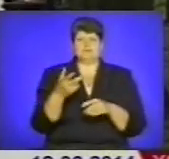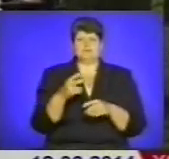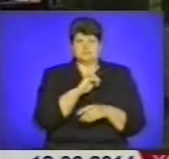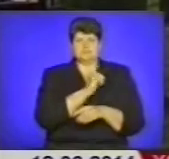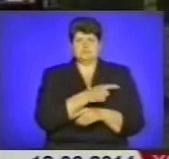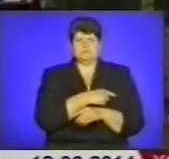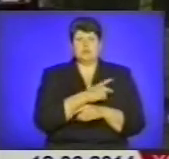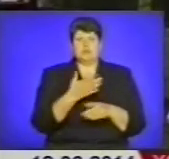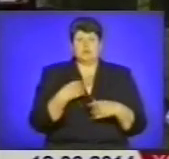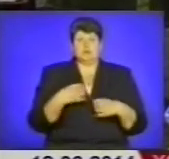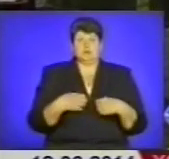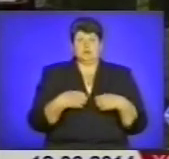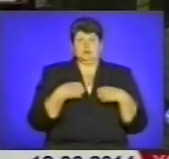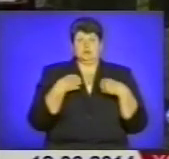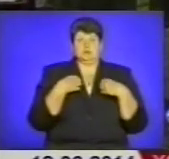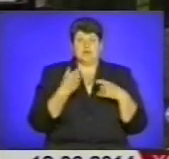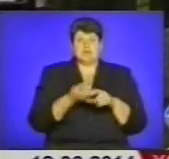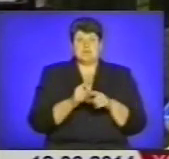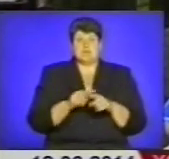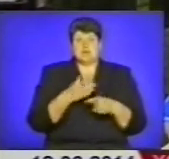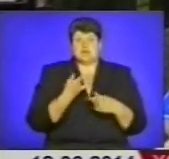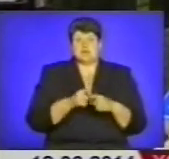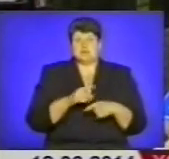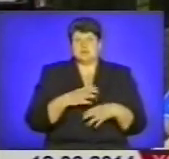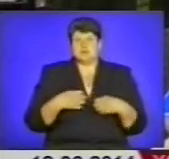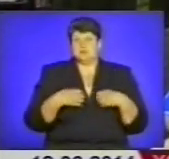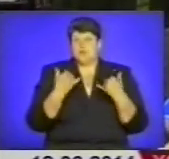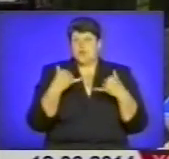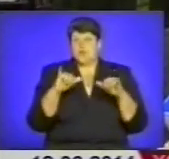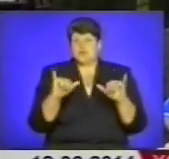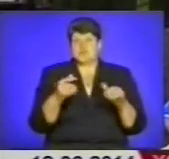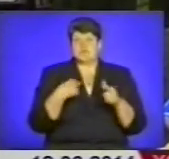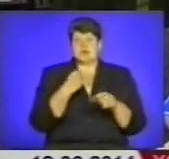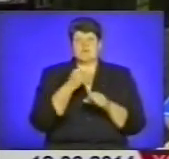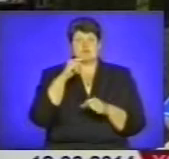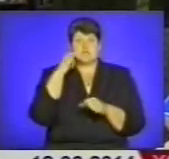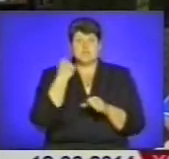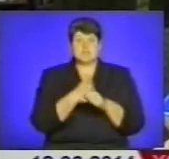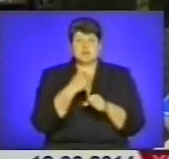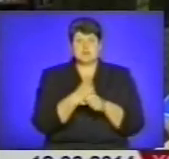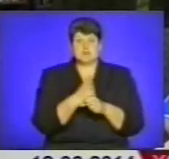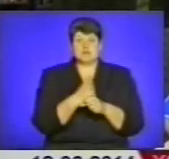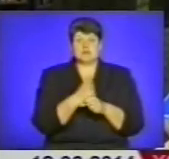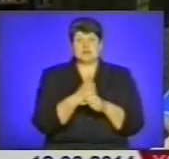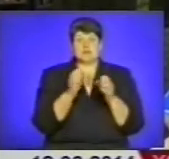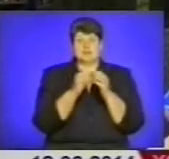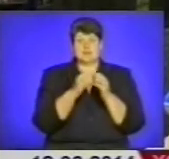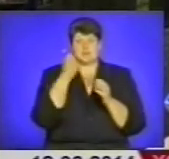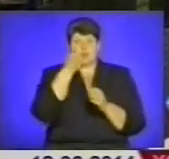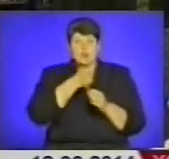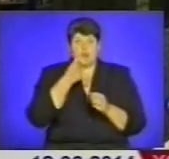Я була шокувана. Для мене це був кошмар, ужас. Я в Росії проработала на продовжстві 10 років